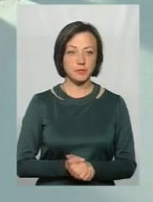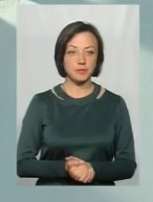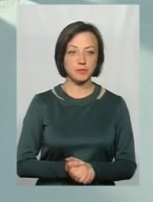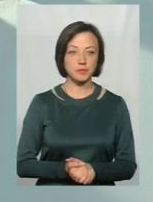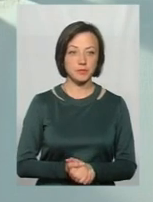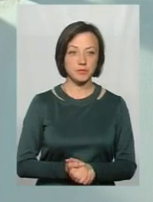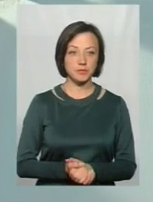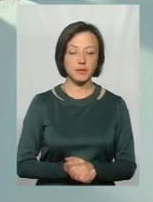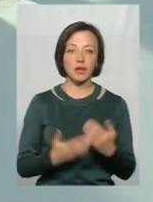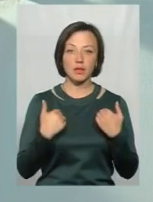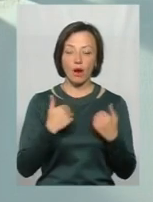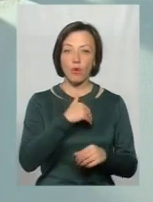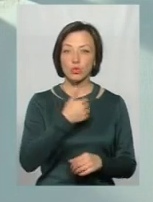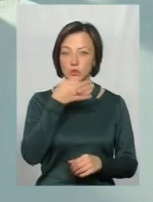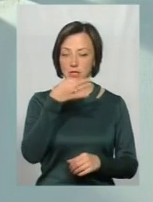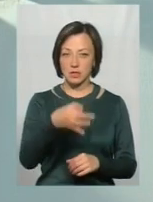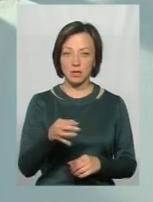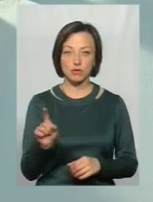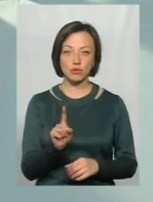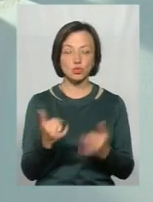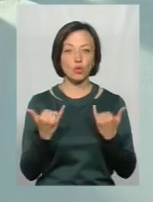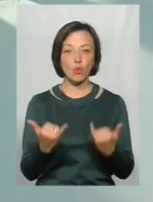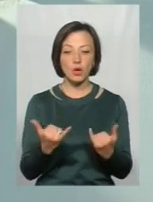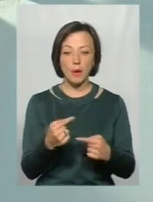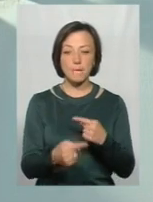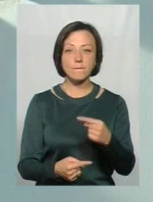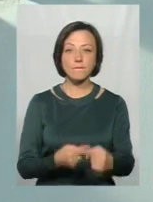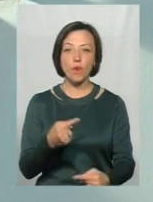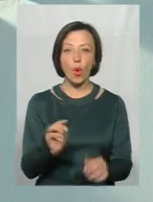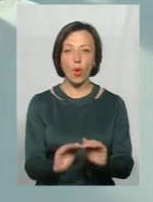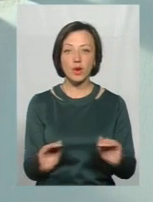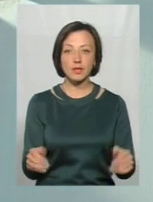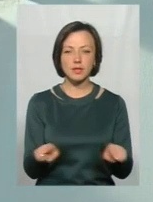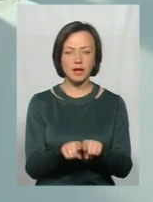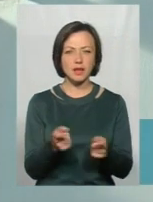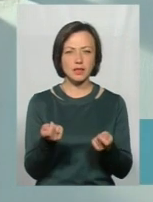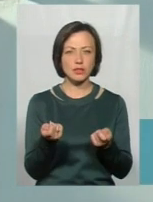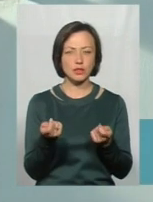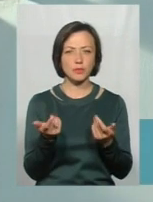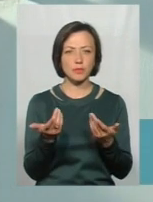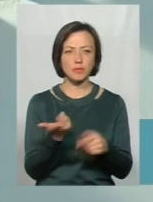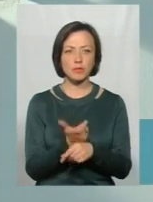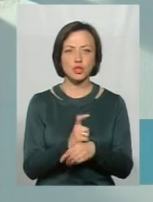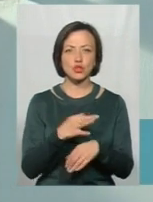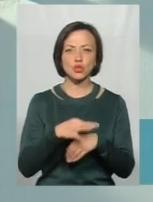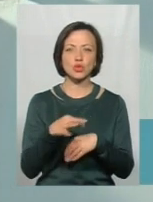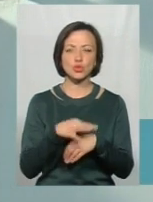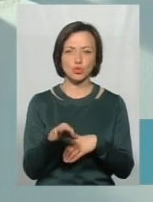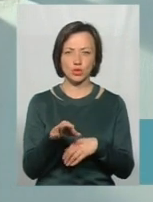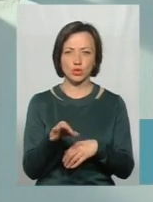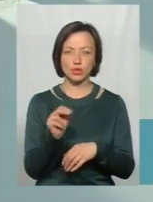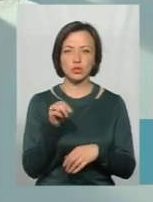менше. Я хочу сказати, що сьогоднішнє покоління, воно таке трішки більш жорстокіше,